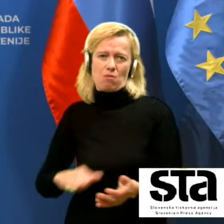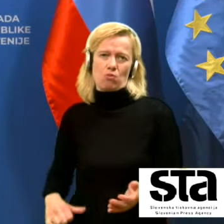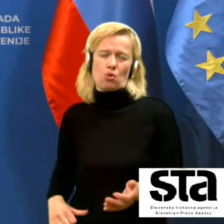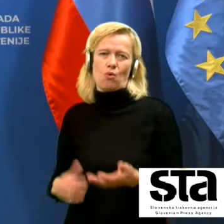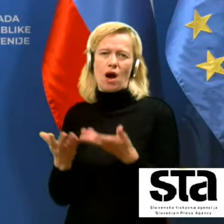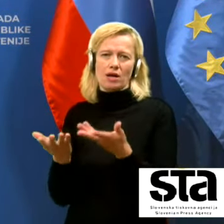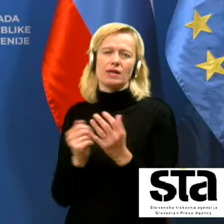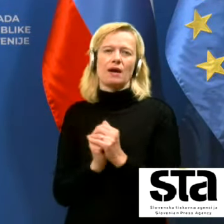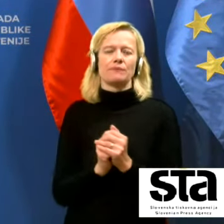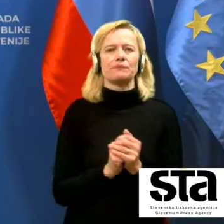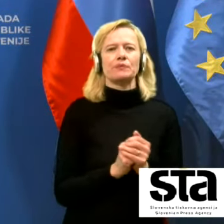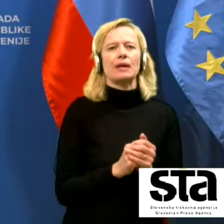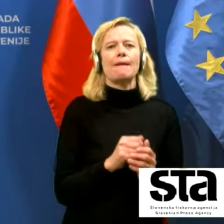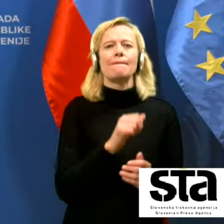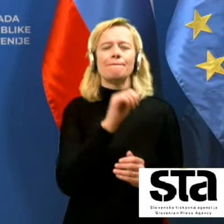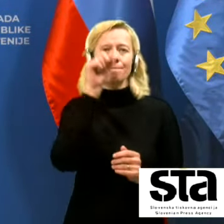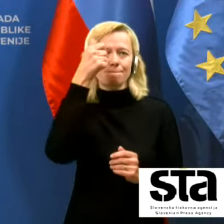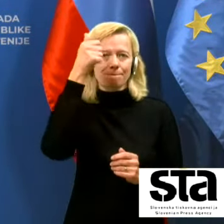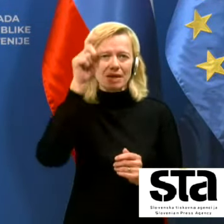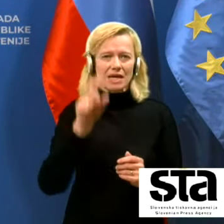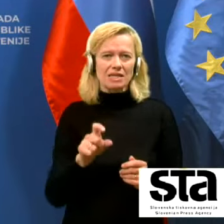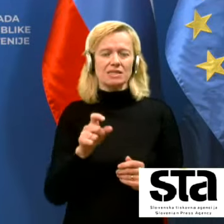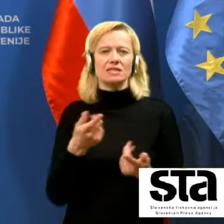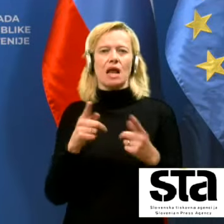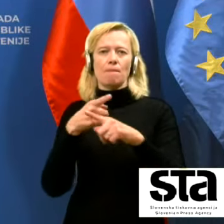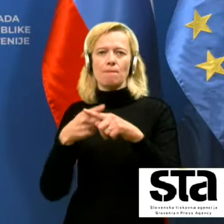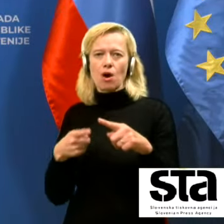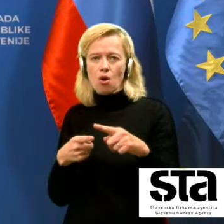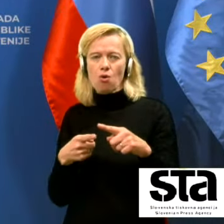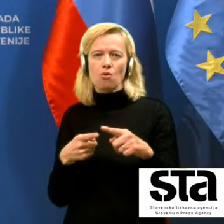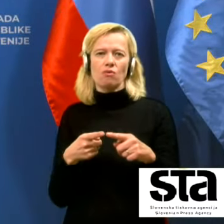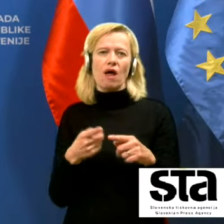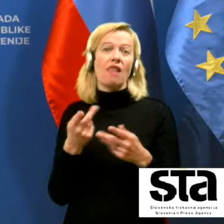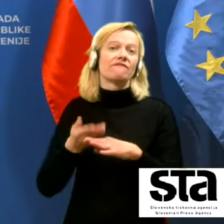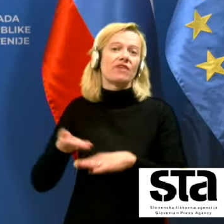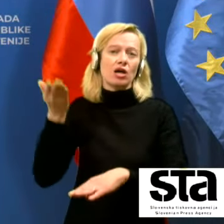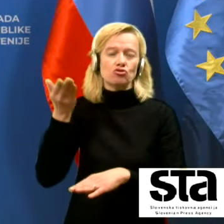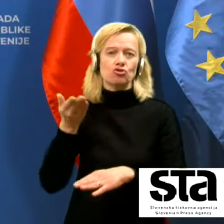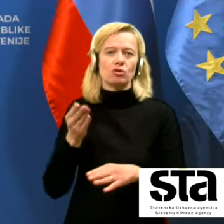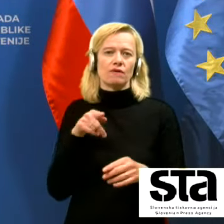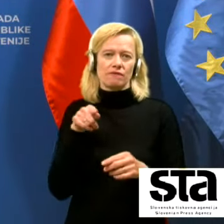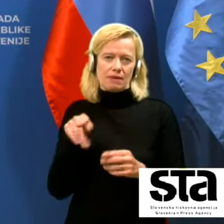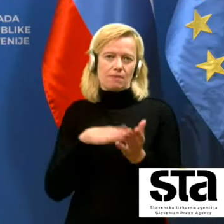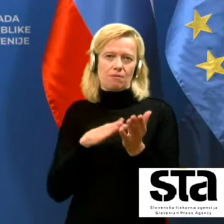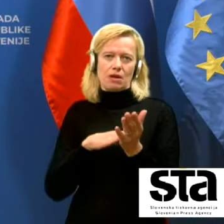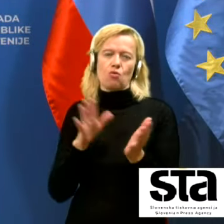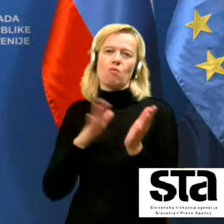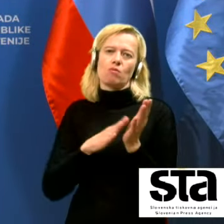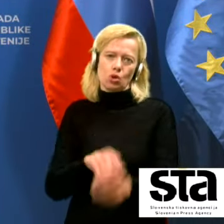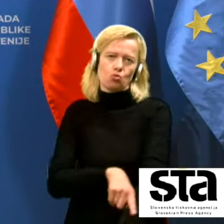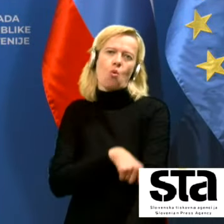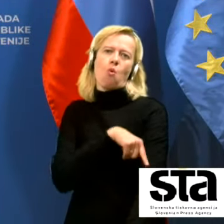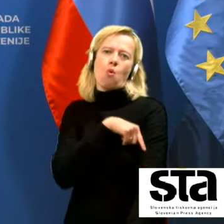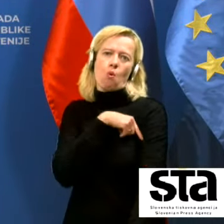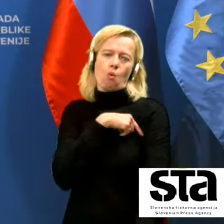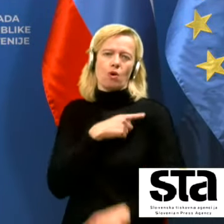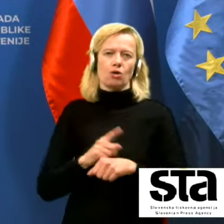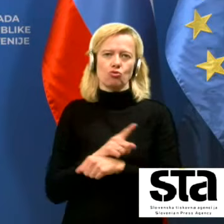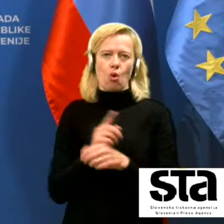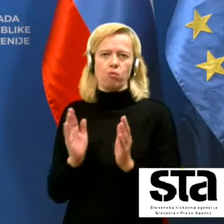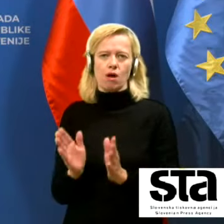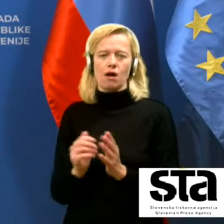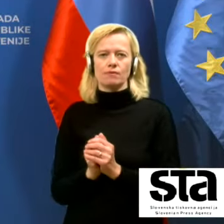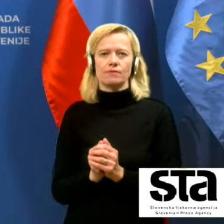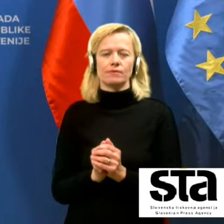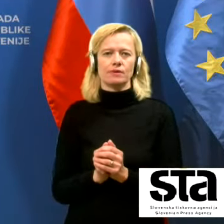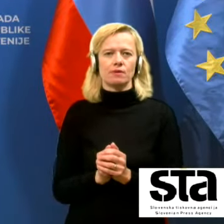Zdaj, seveda, mesec in pol ali več pomeni v tem v tem primeru dejansko izredno dolgo dobo in čakati,